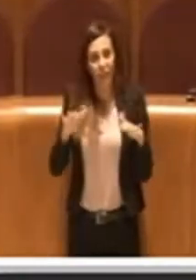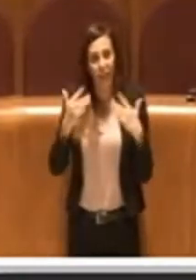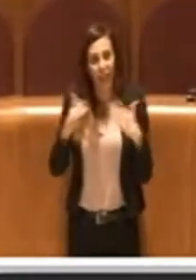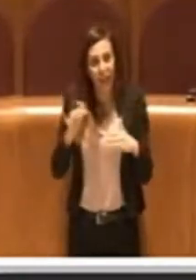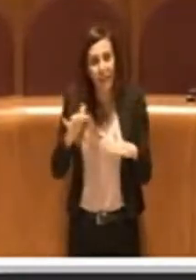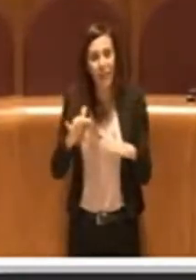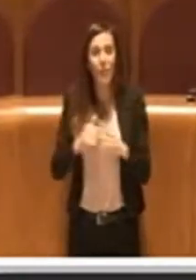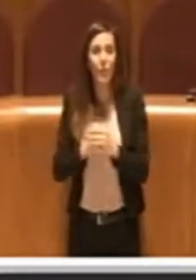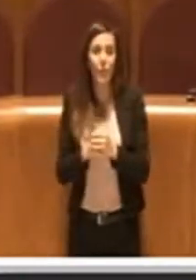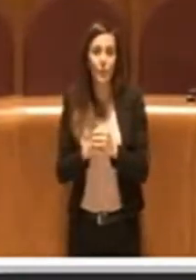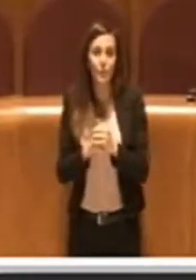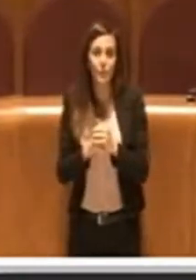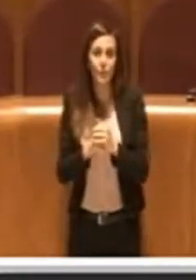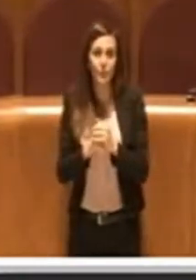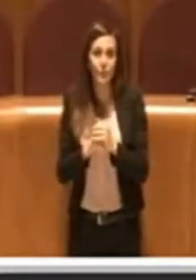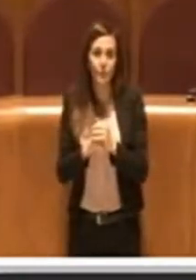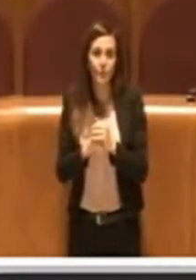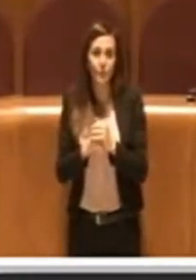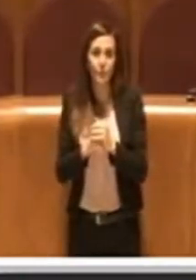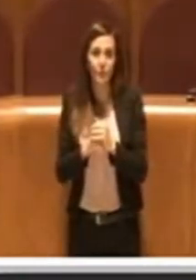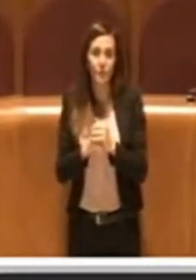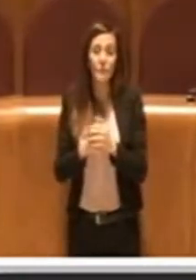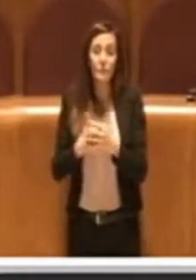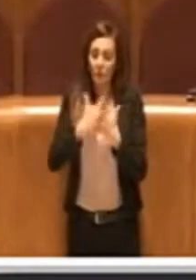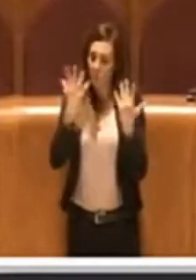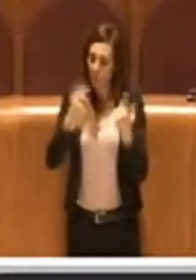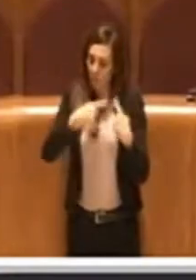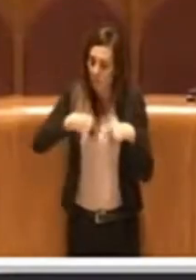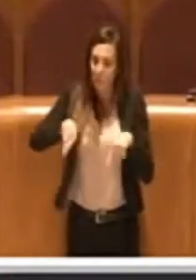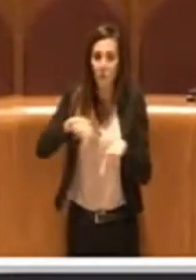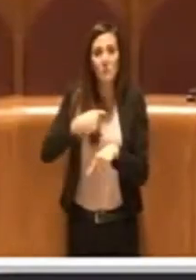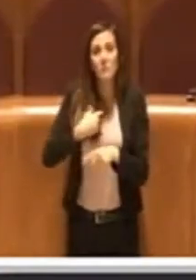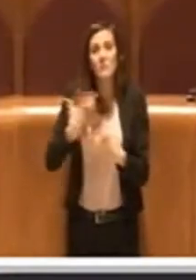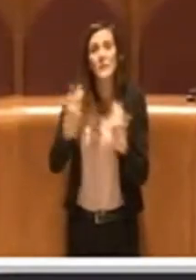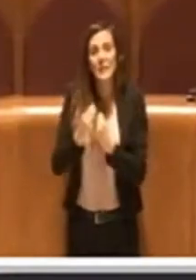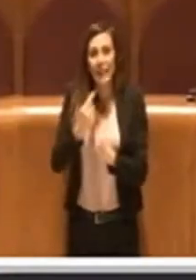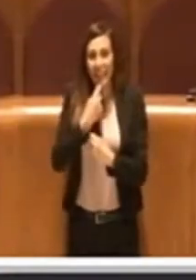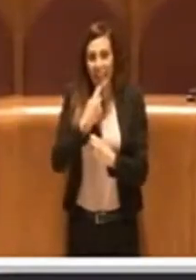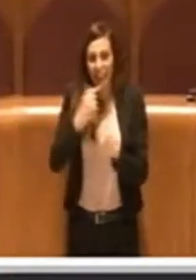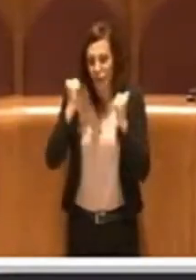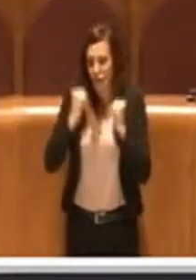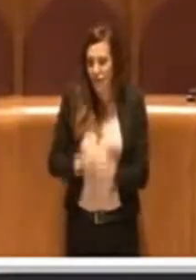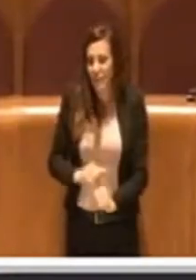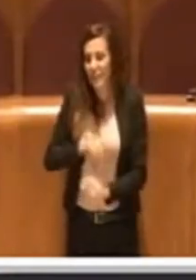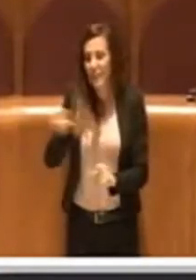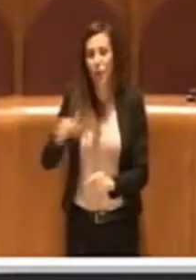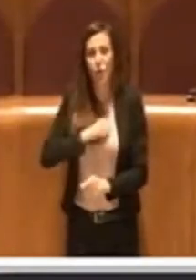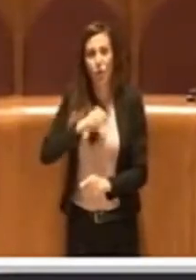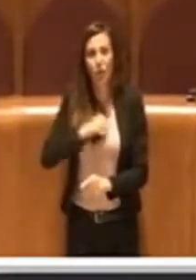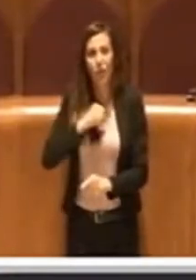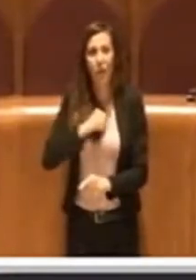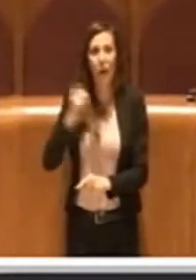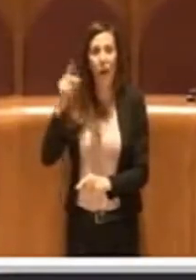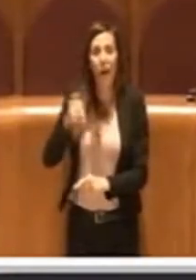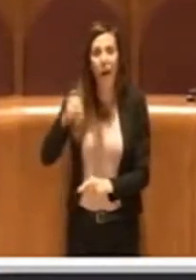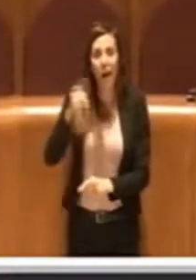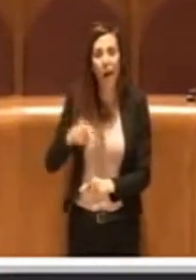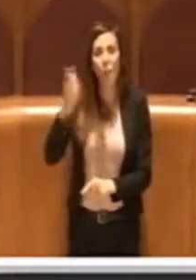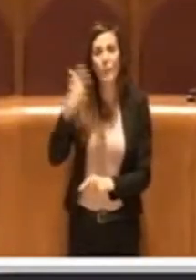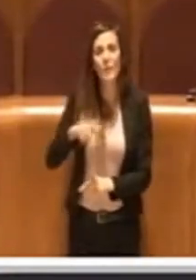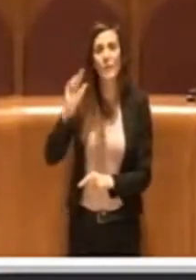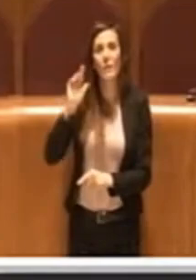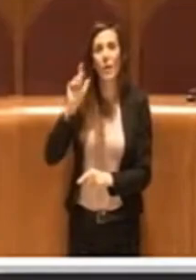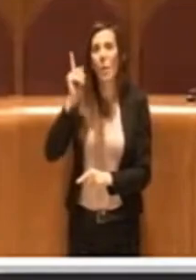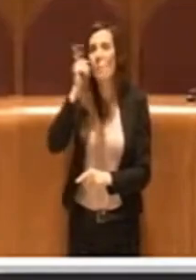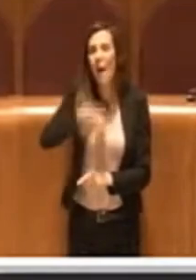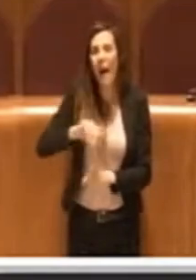segnale tangibile, siamo ovviamente dalla parte dei cittadini, siamo dalla parte di chi ha sofferto per anni perché ricordiamo Malagrotta è